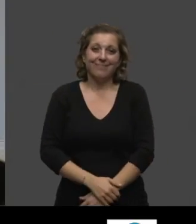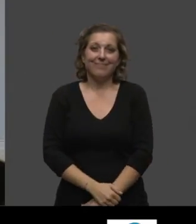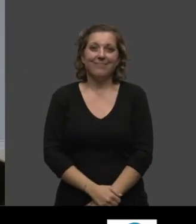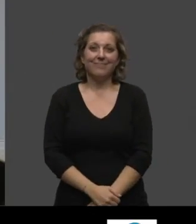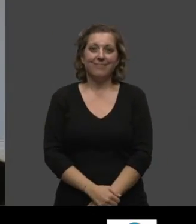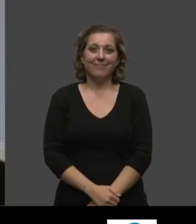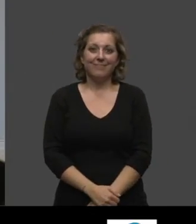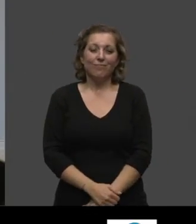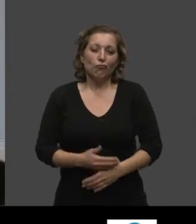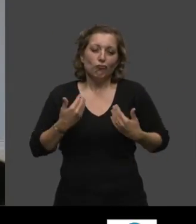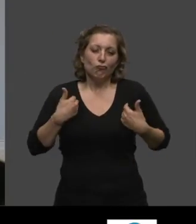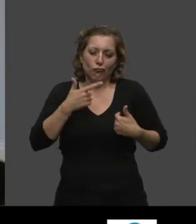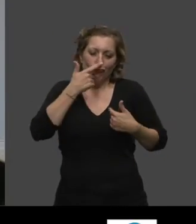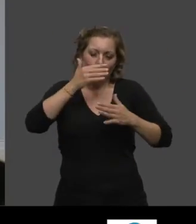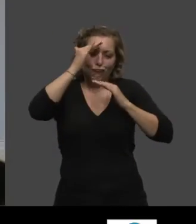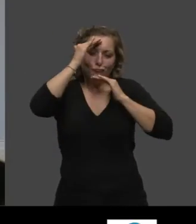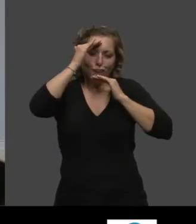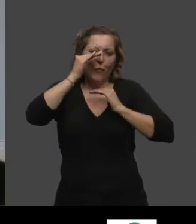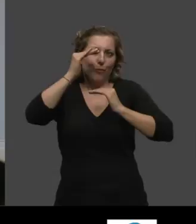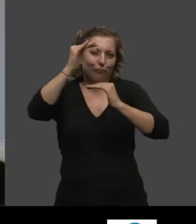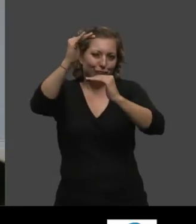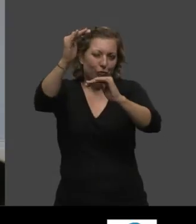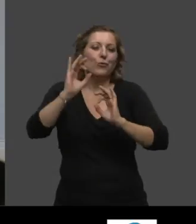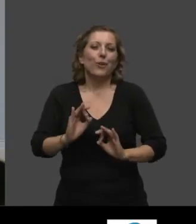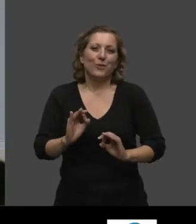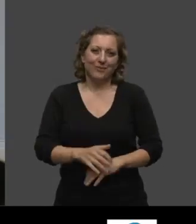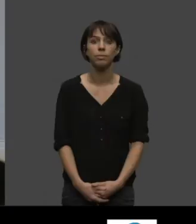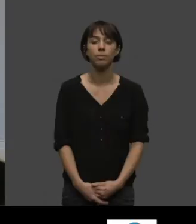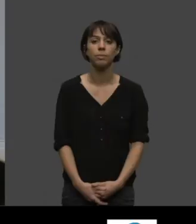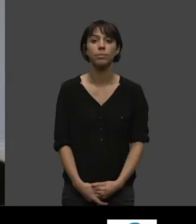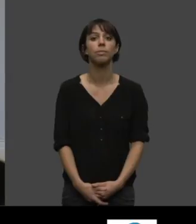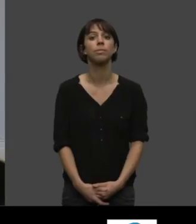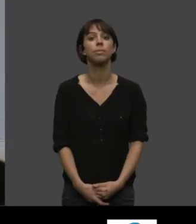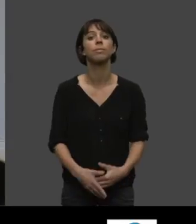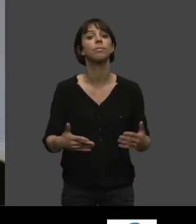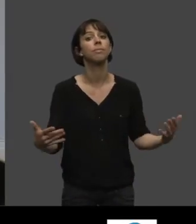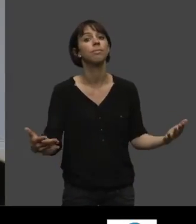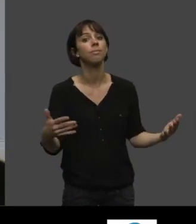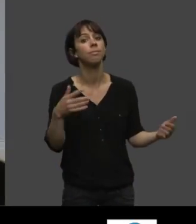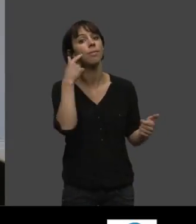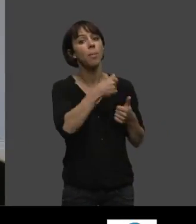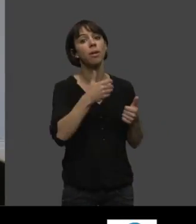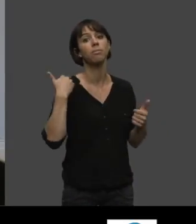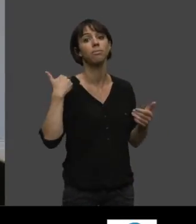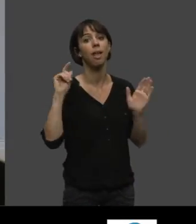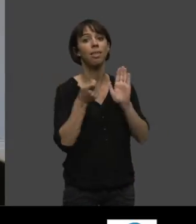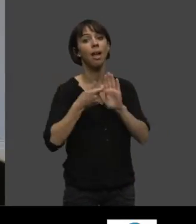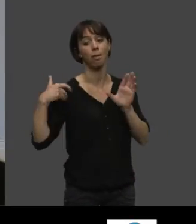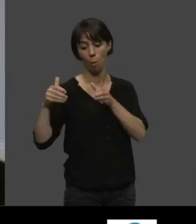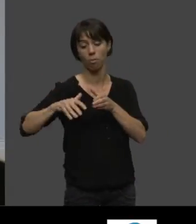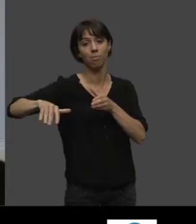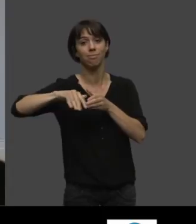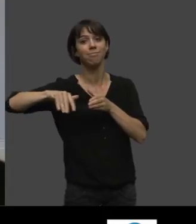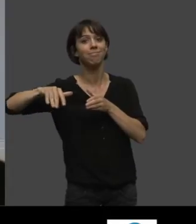Moi, je suis assez confiant. Voilà. Alors, quand nous sommes venus vous voir, on a eu le